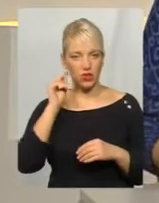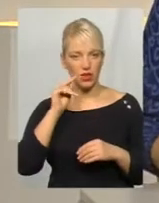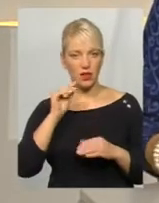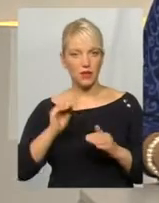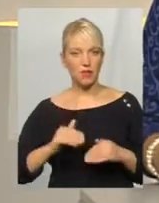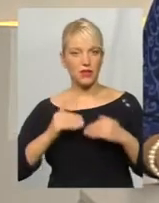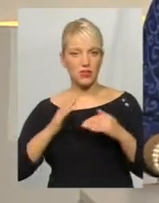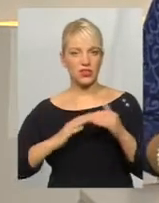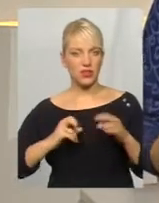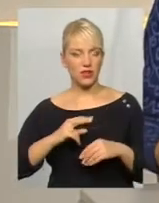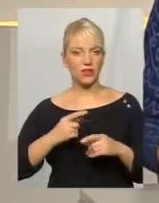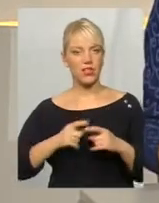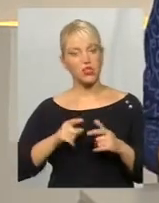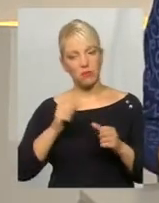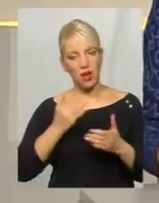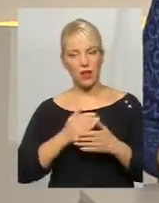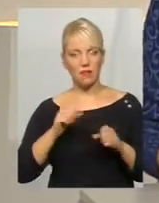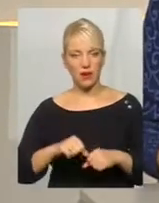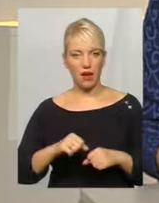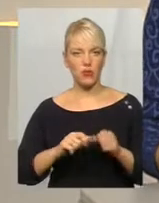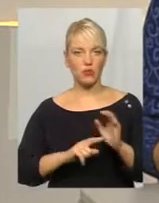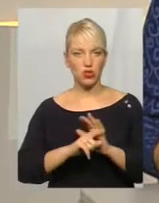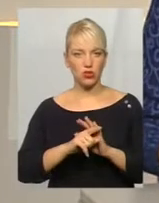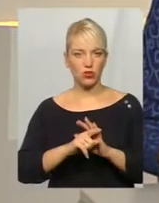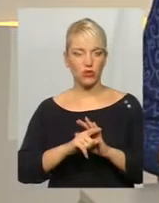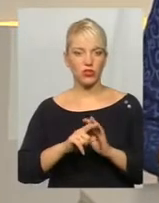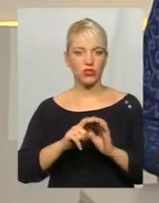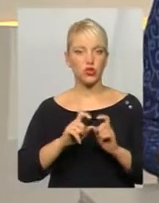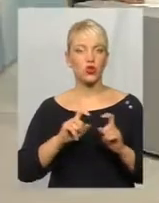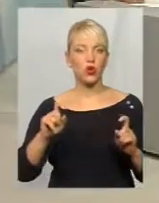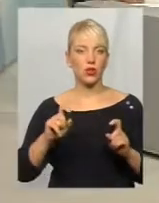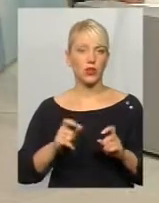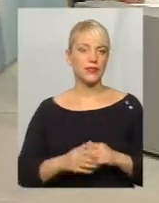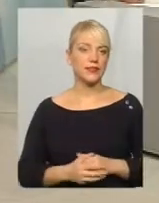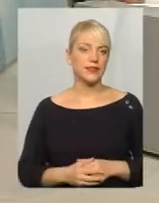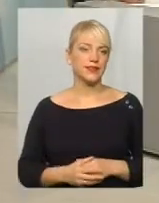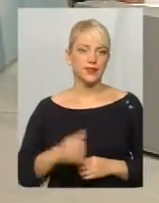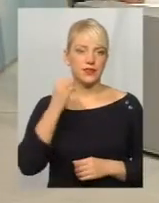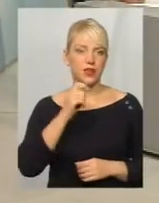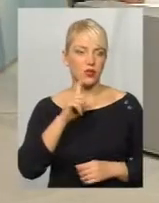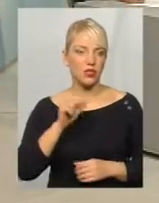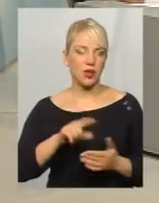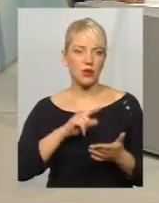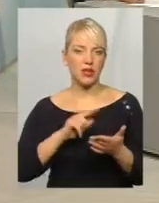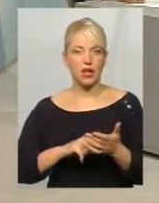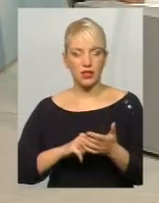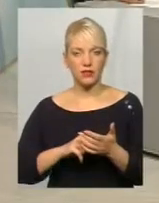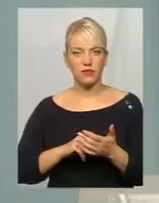квалифікації? Дякую. Дякую за запитання. Я хочу сказати вам, що